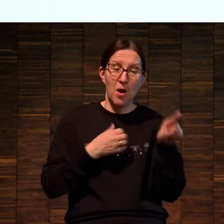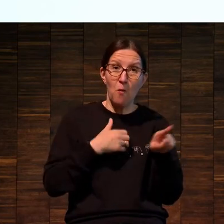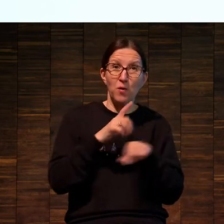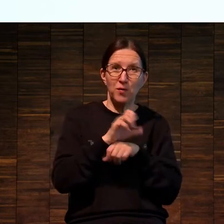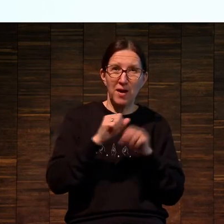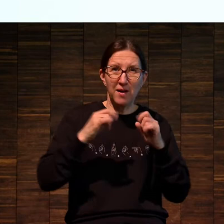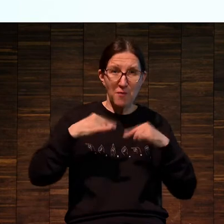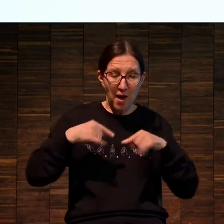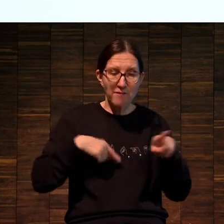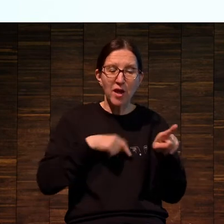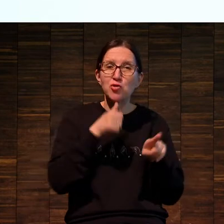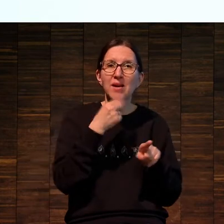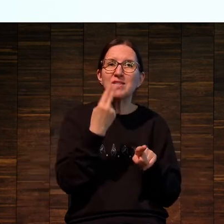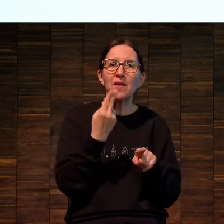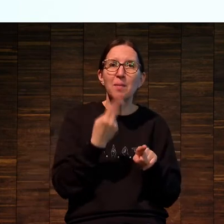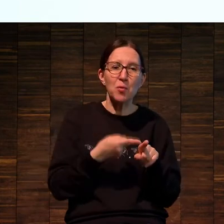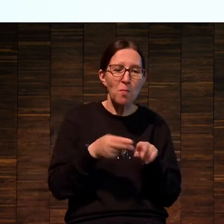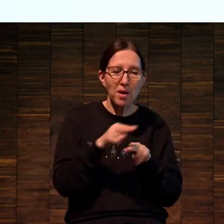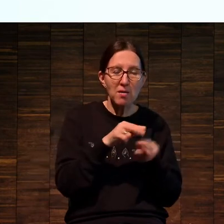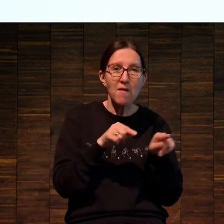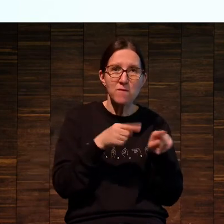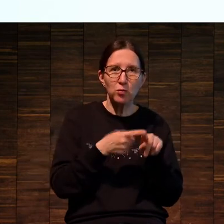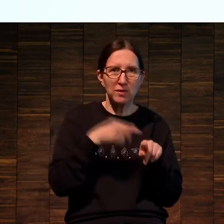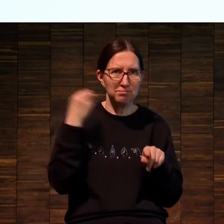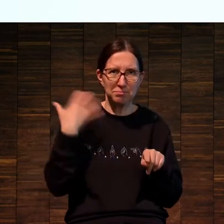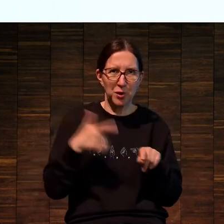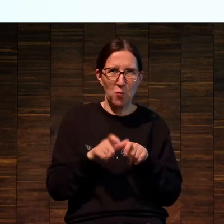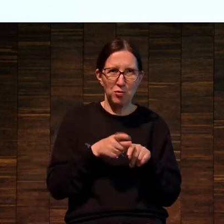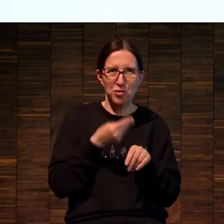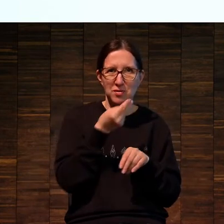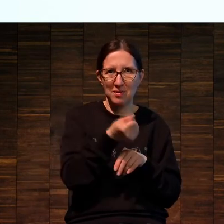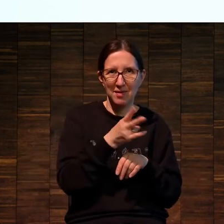Жикле равно струйная печать